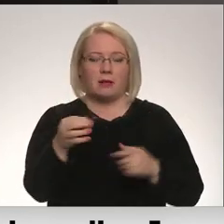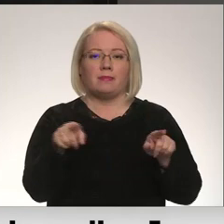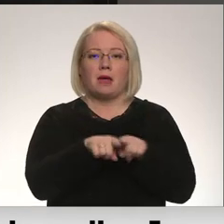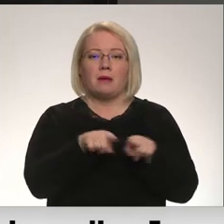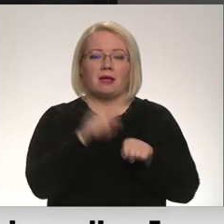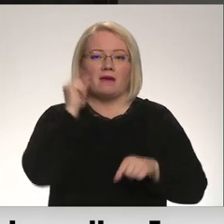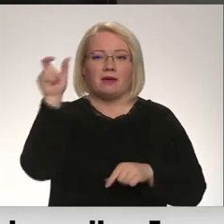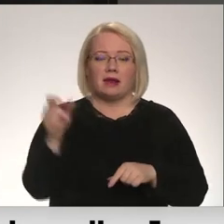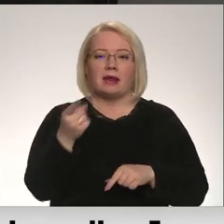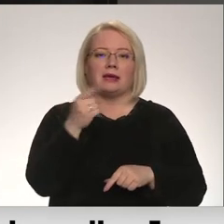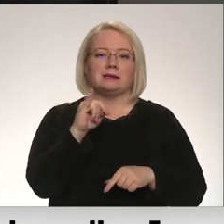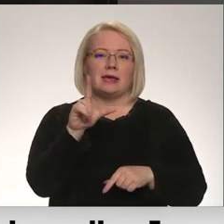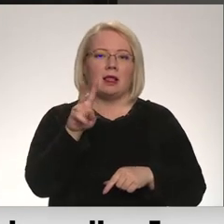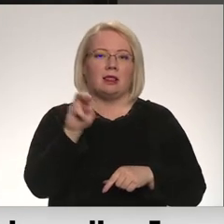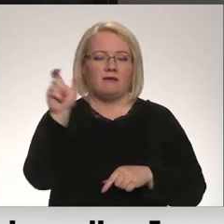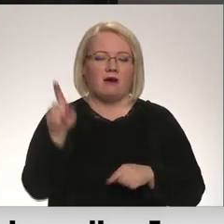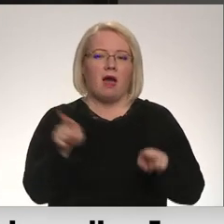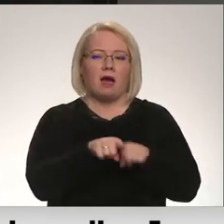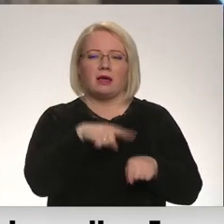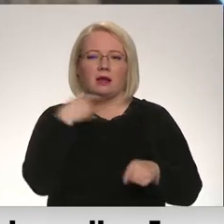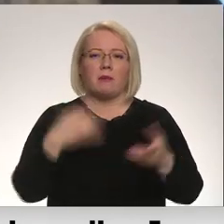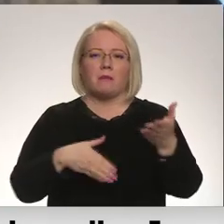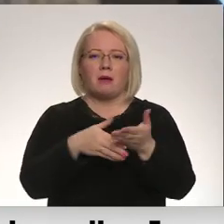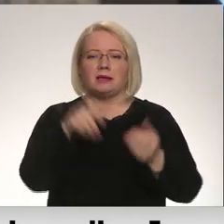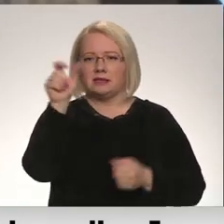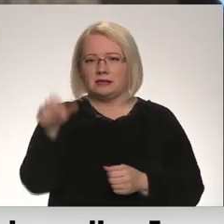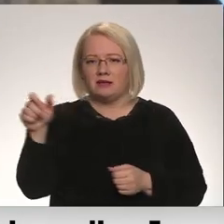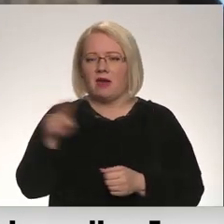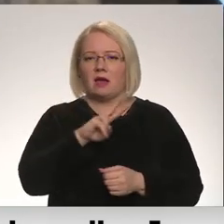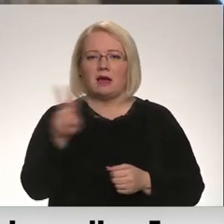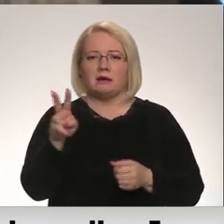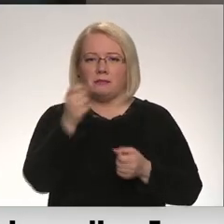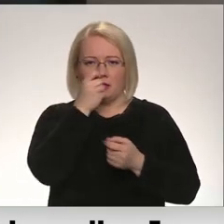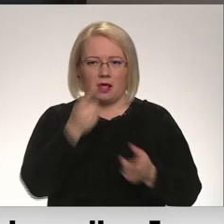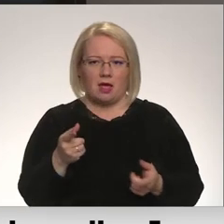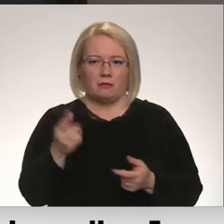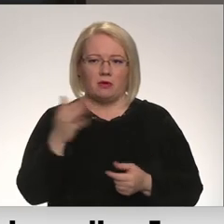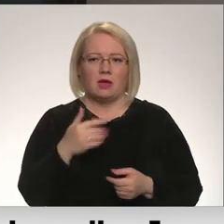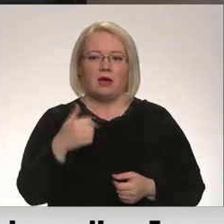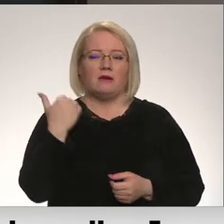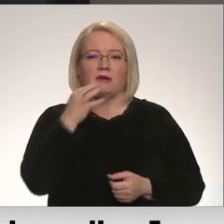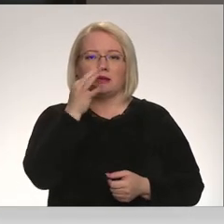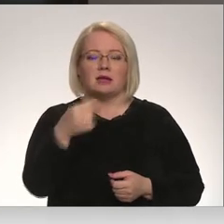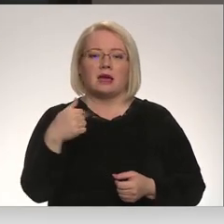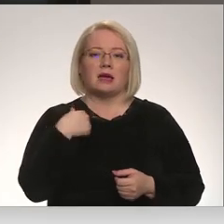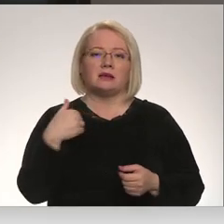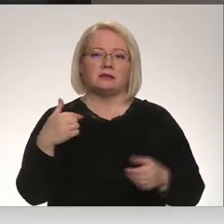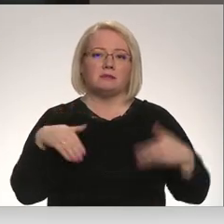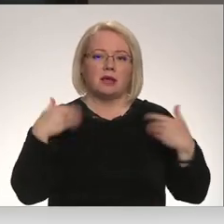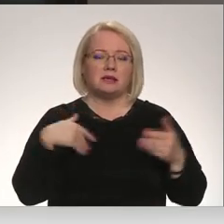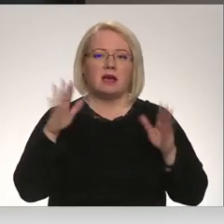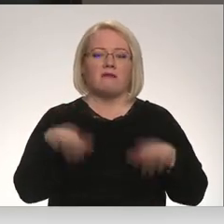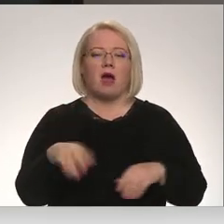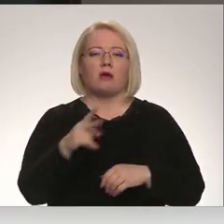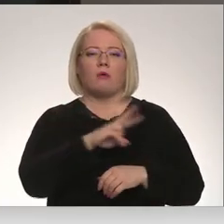Vitaliju arī silvu vadīja vēlme palīdzēt cilvēkiem, kas nonākuši nelaimē. Man prieksies var arī kādu cilvēku nomierināt,